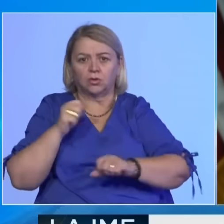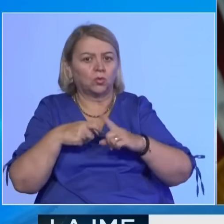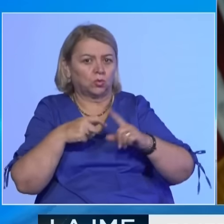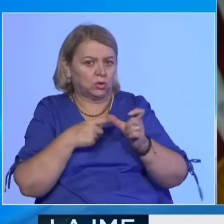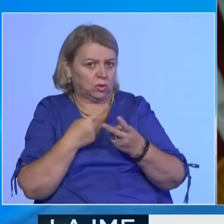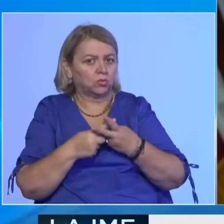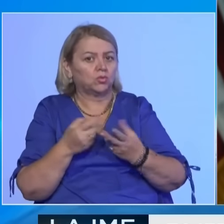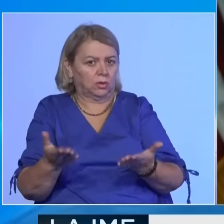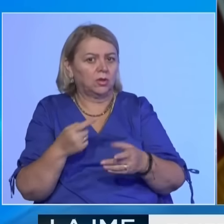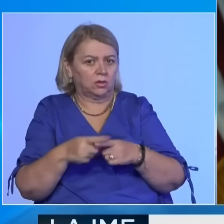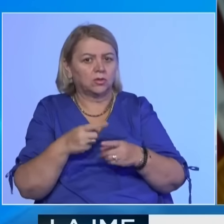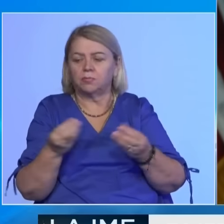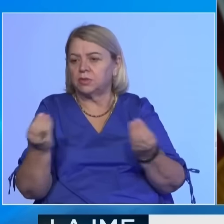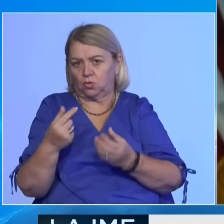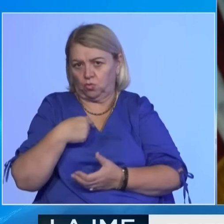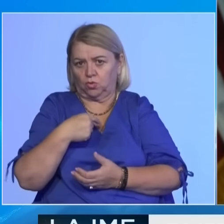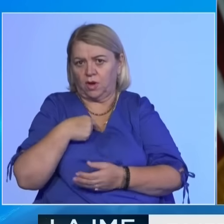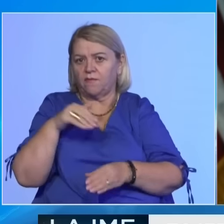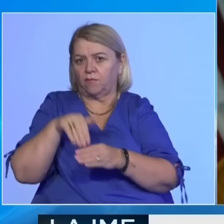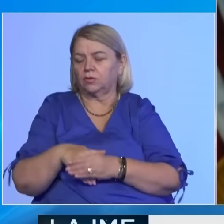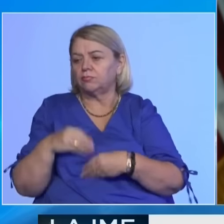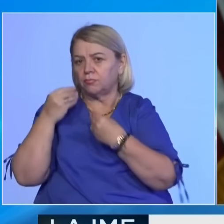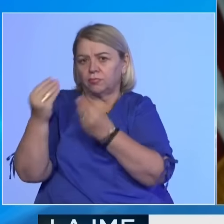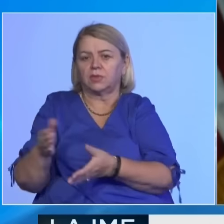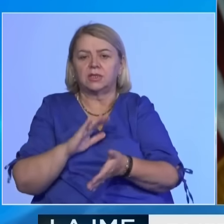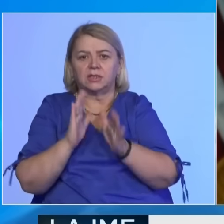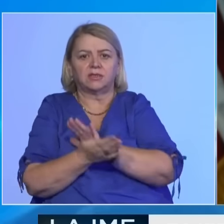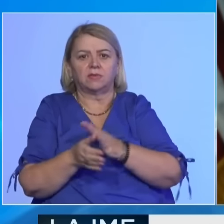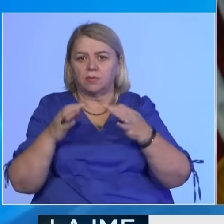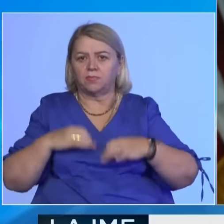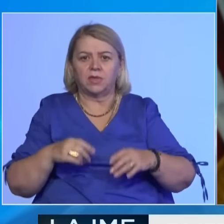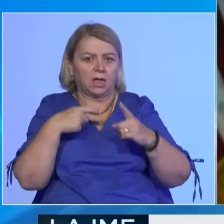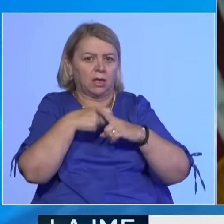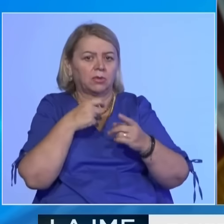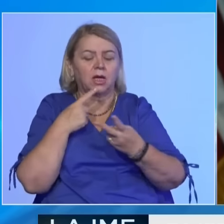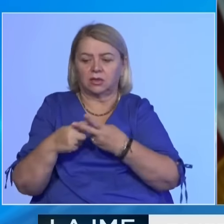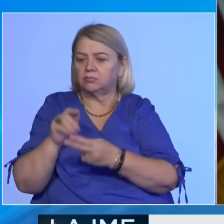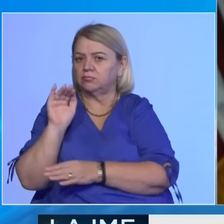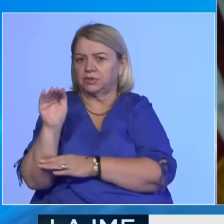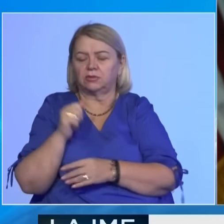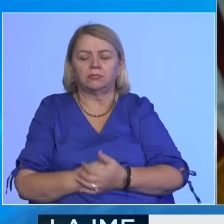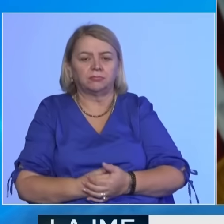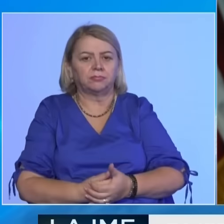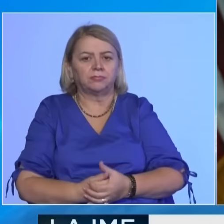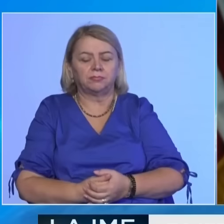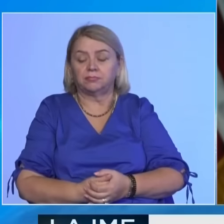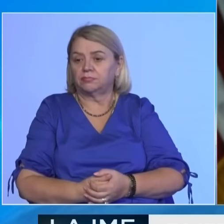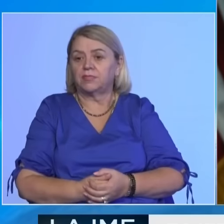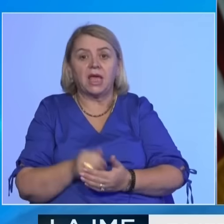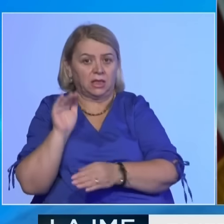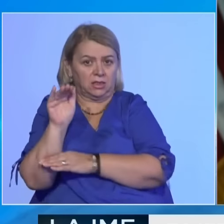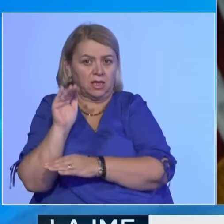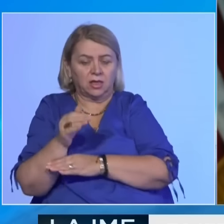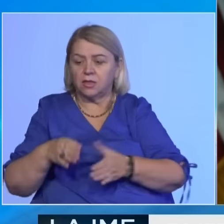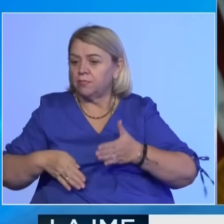Kjo është arsyja japë se unë, votën, do t'ja japë zëvëns presidentës Kamala Harris, ka thënë Cheney. Deklaratën dhe